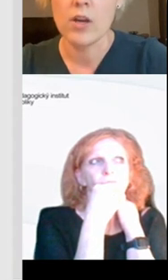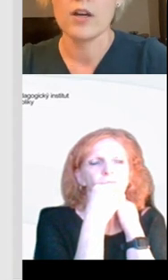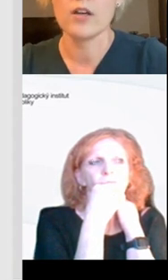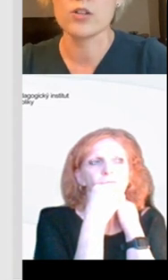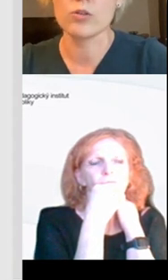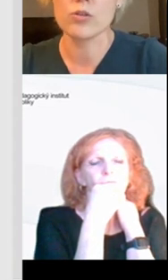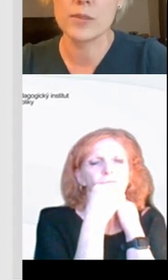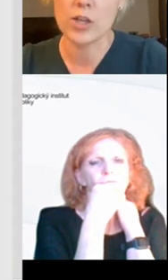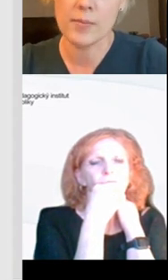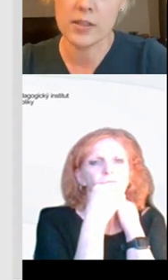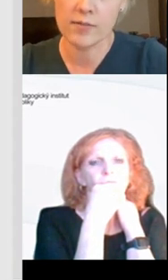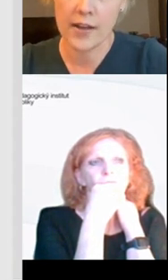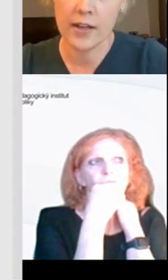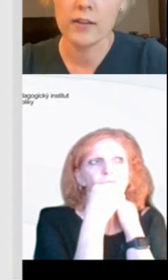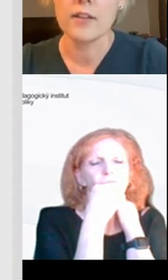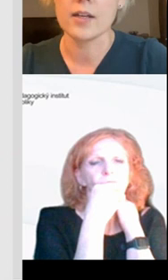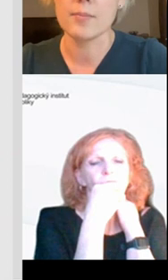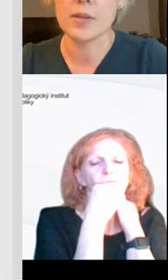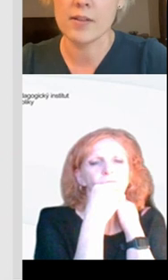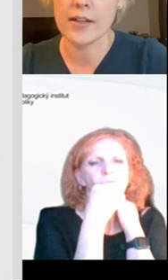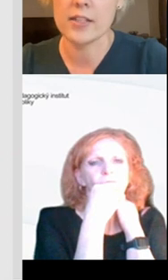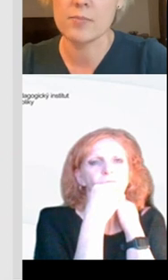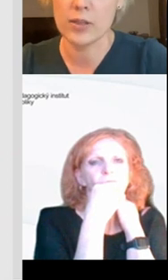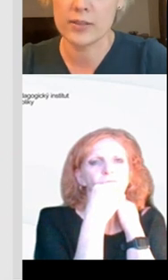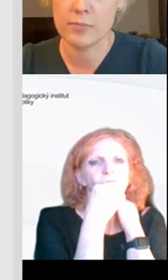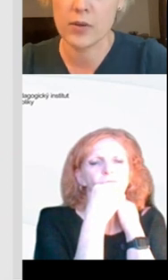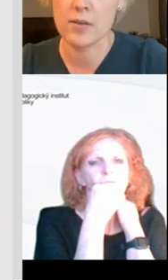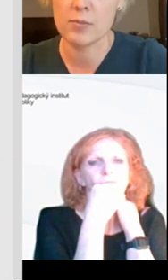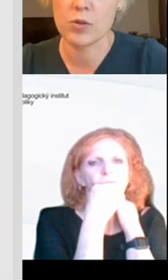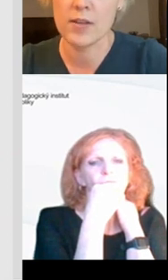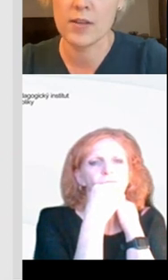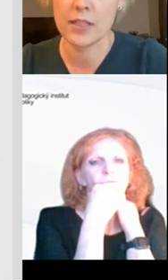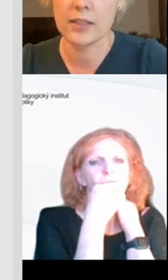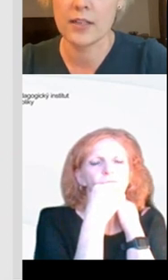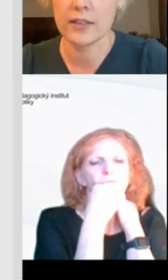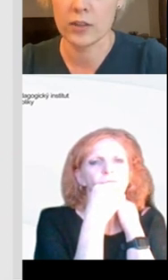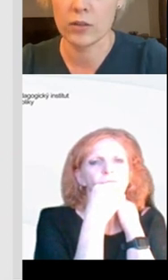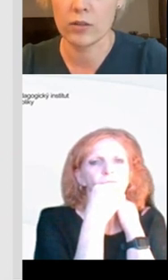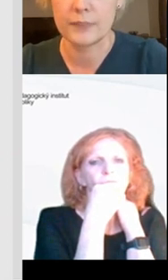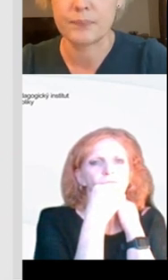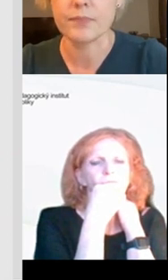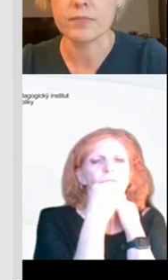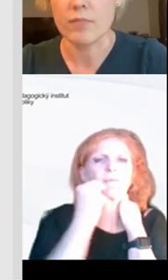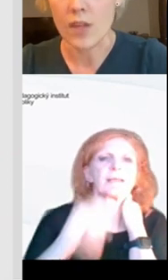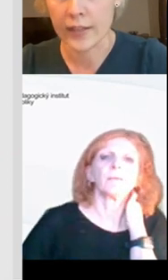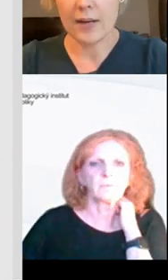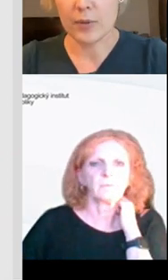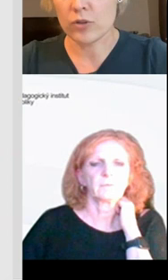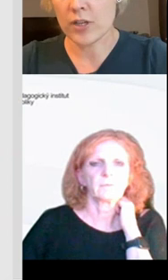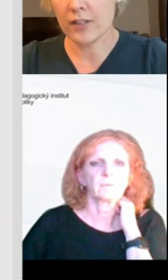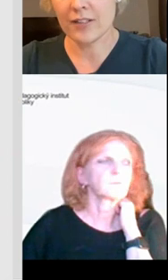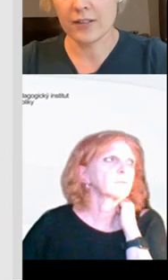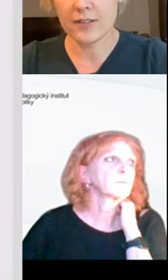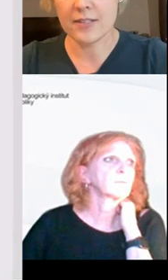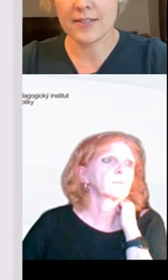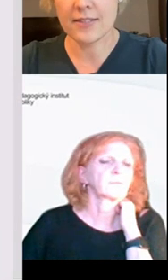popsáno, že to, co by žák měl zvládat, tak by měl zvládat i se spojením s používáním digitálních technologií. Tak